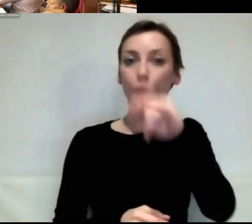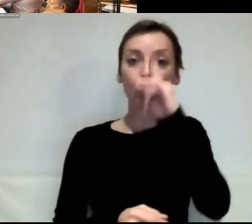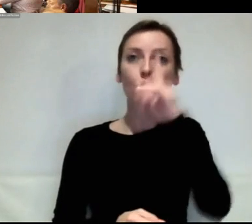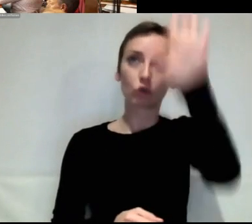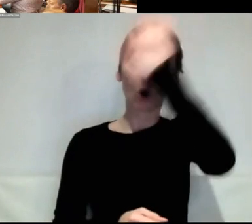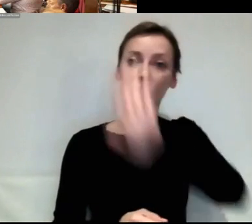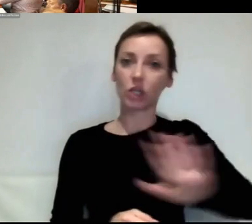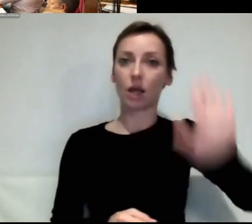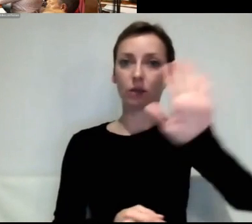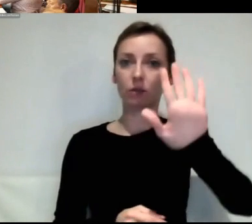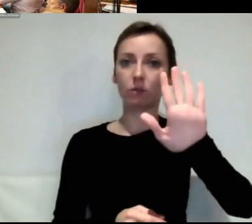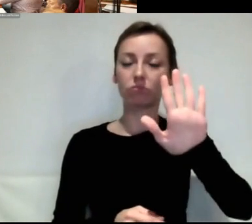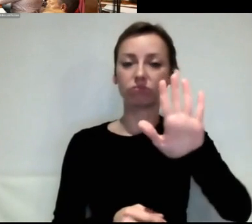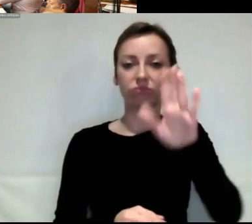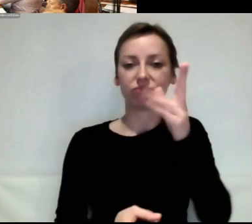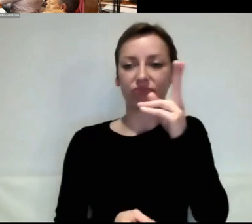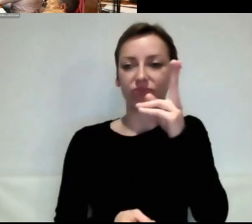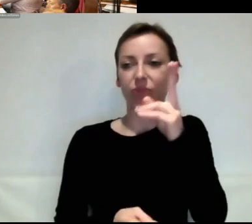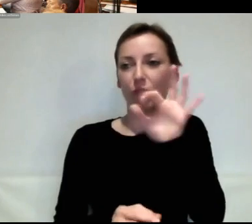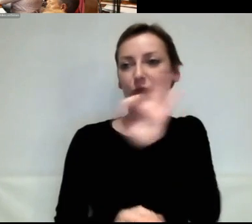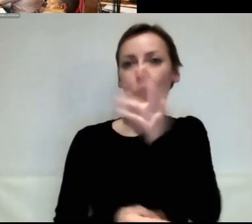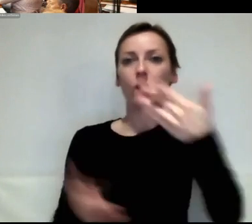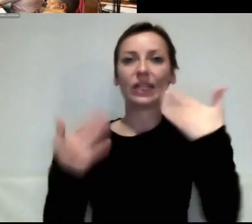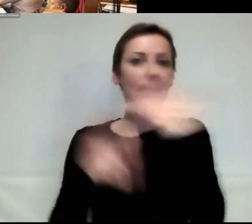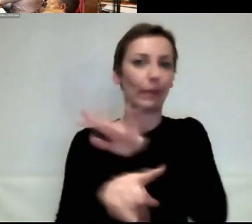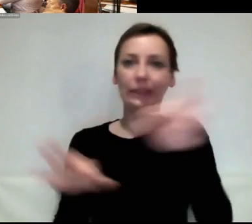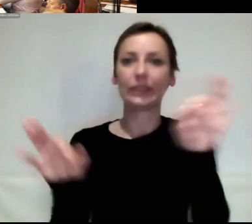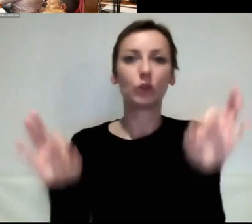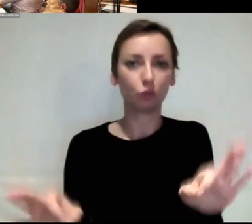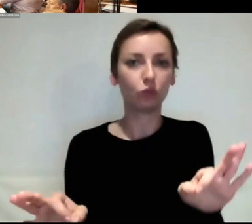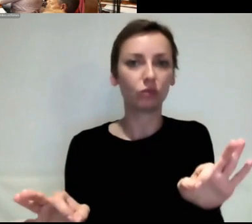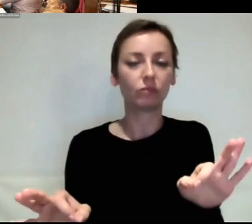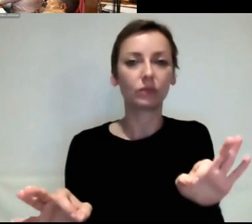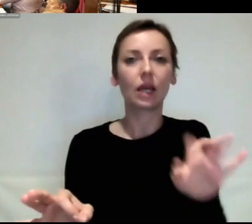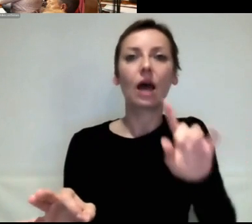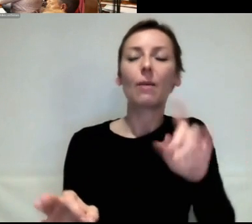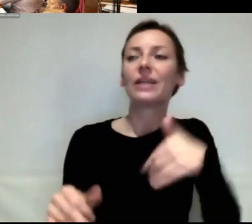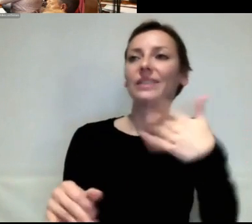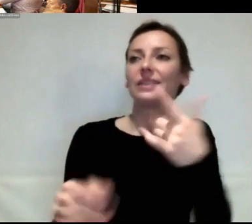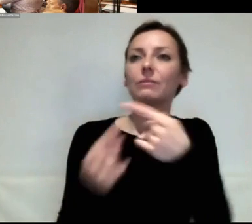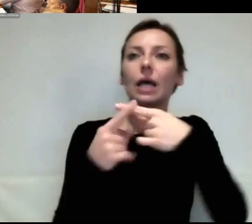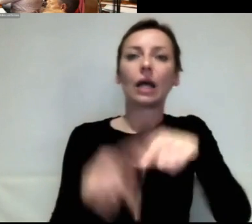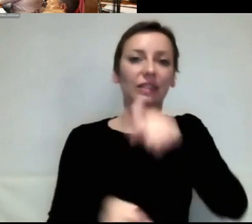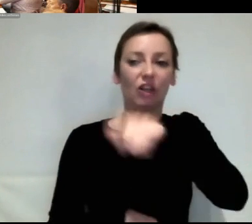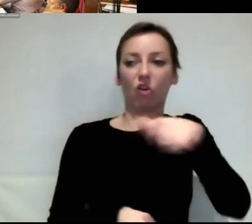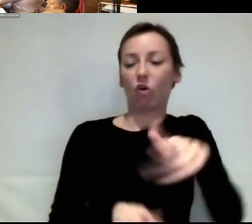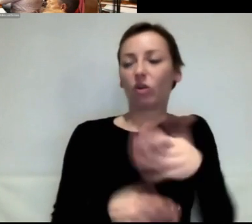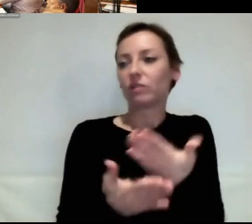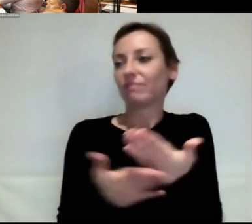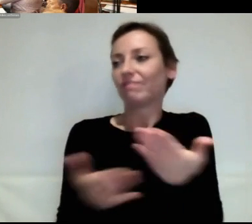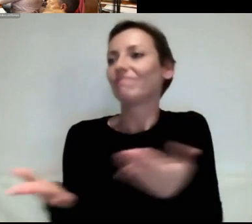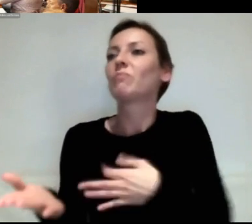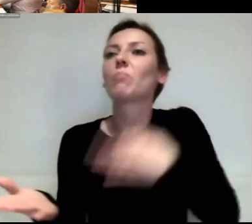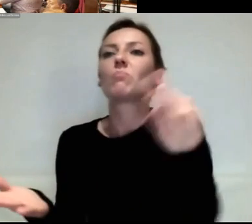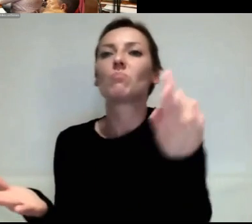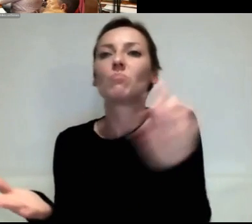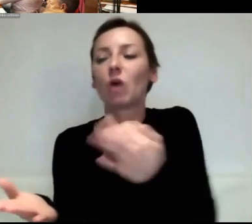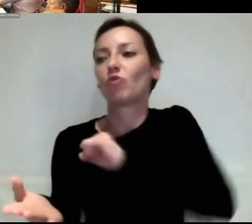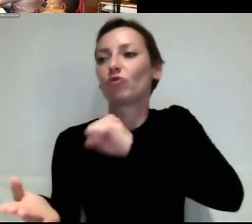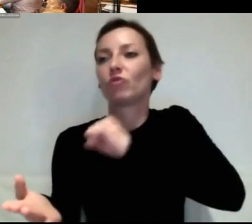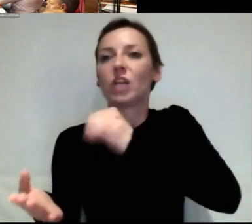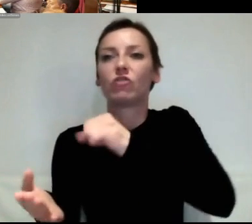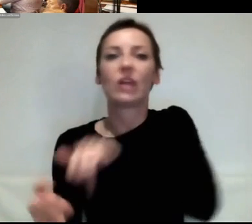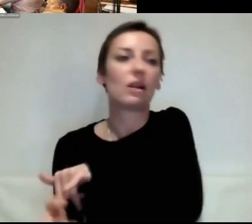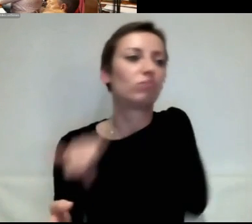Gleichzeitig sind andere Leute, die sagen, ja, aber ich will möglichst schnell von A nach B kommen. Und da haben die Teilnehmenden gesagt, gut,